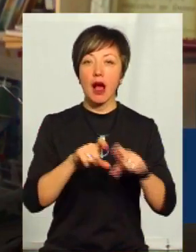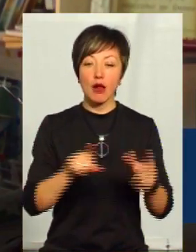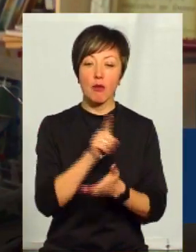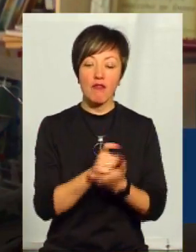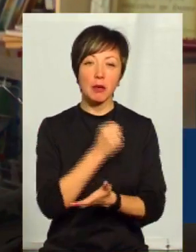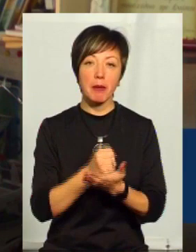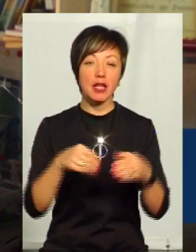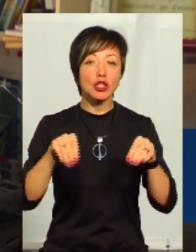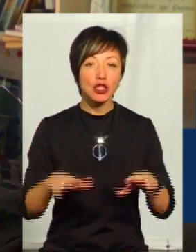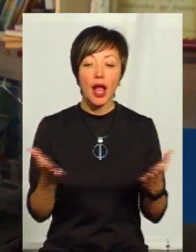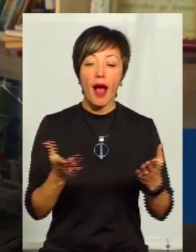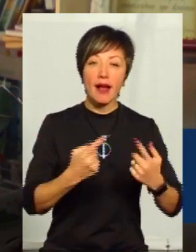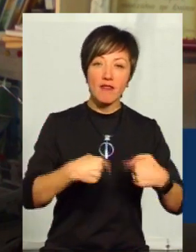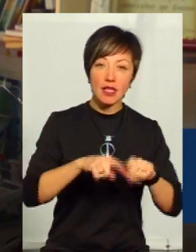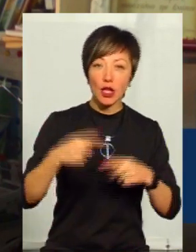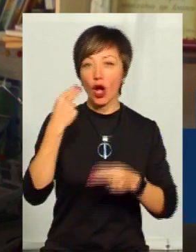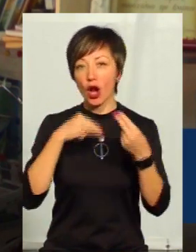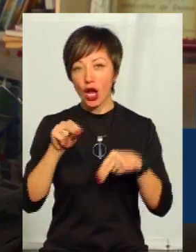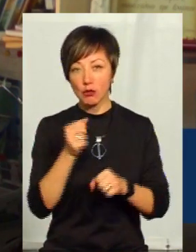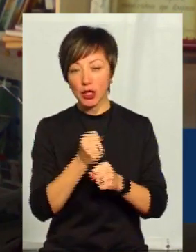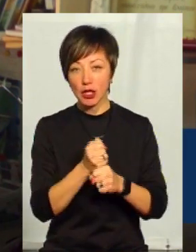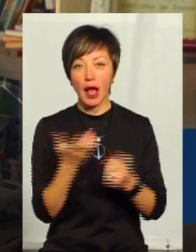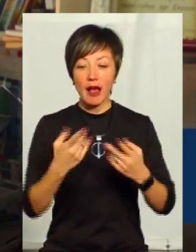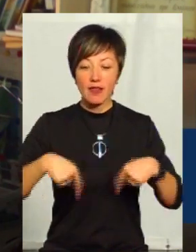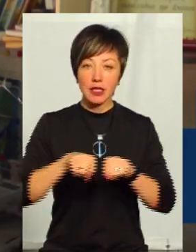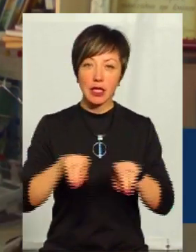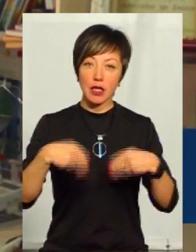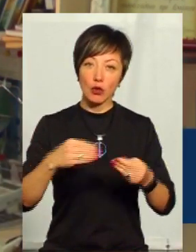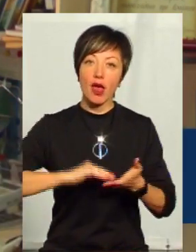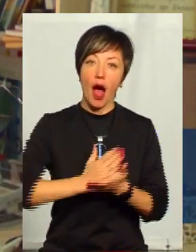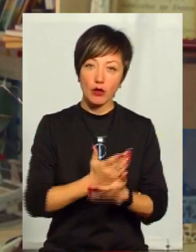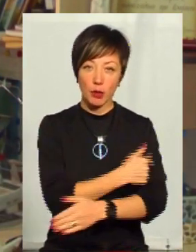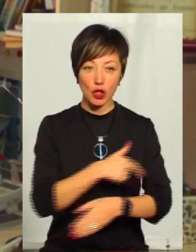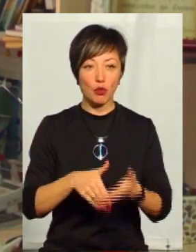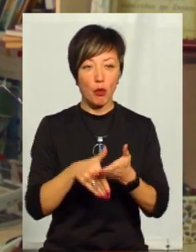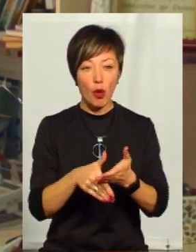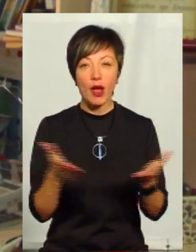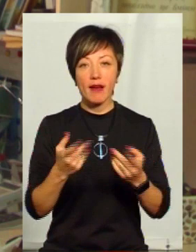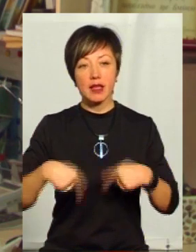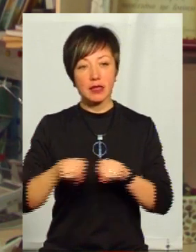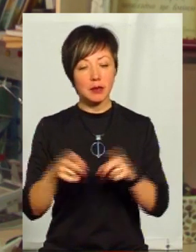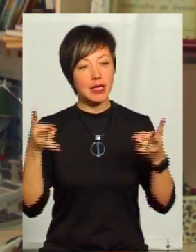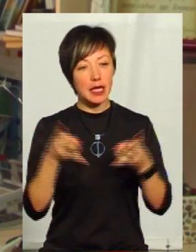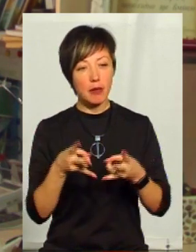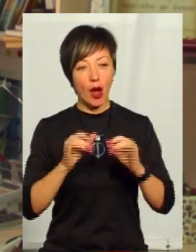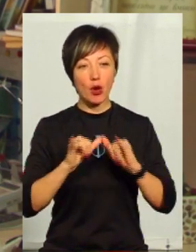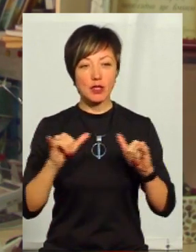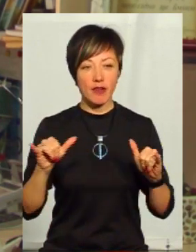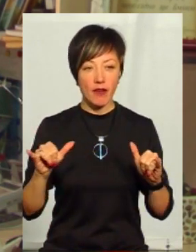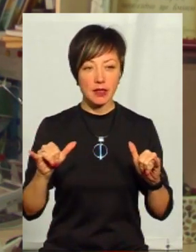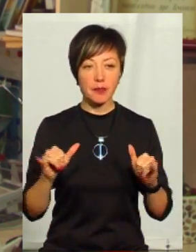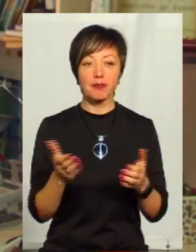рішення, які відділення краще працюють, які відділення надають якісну медичну допомогу, які відділення треба розвивати.